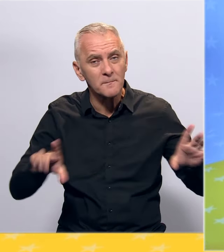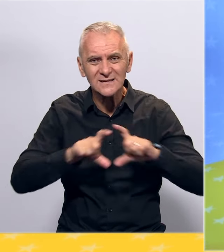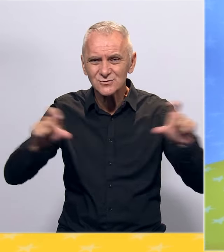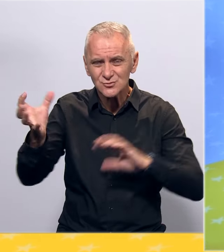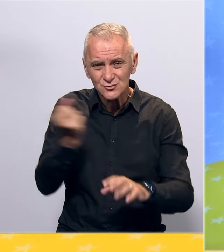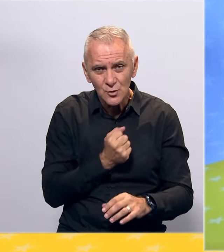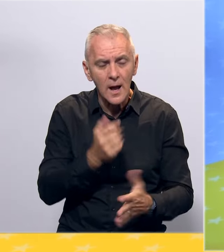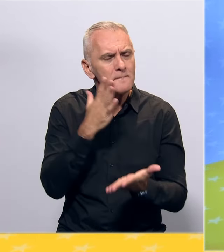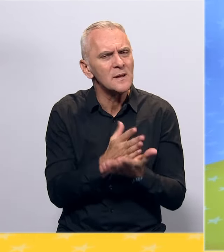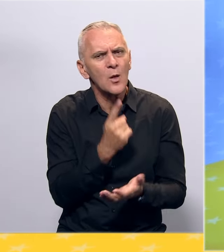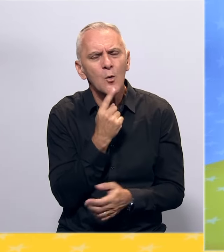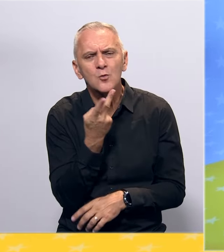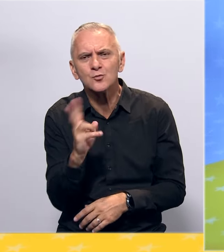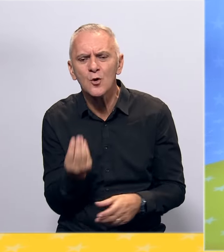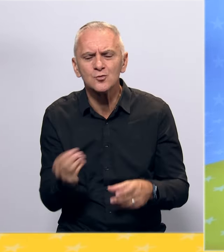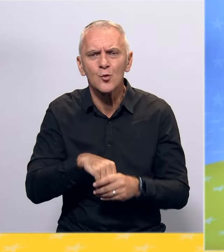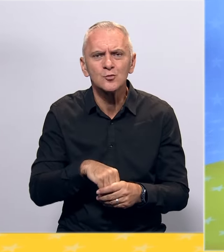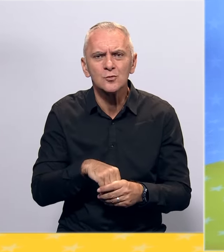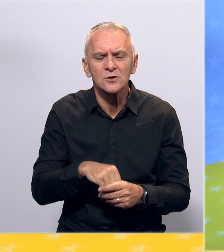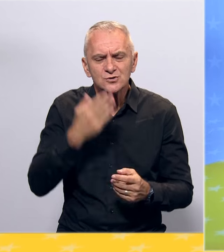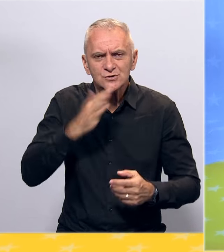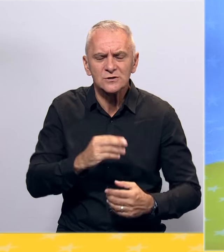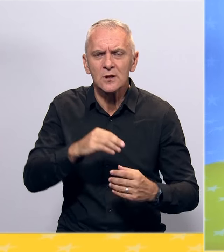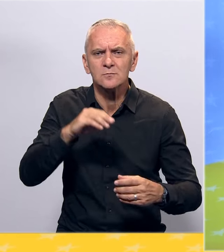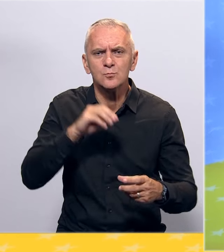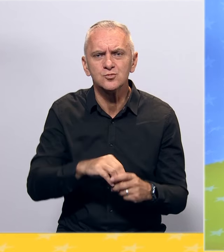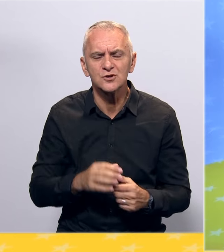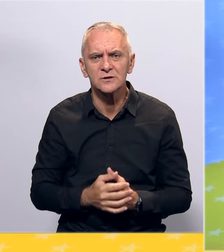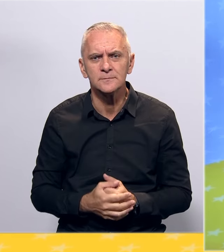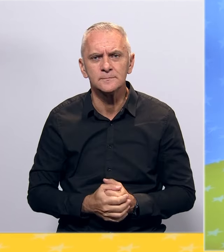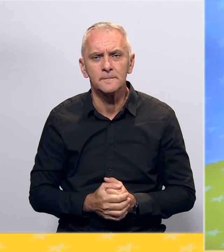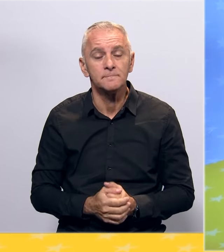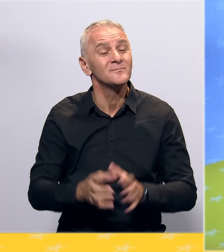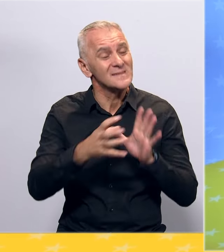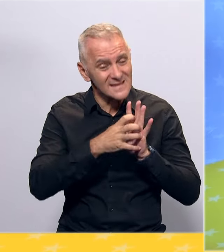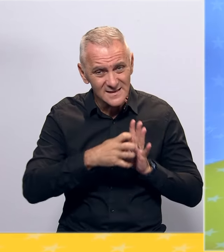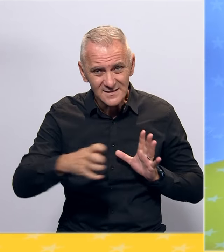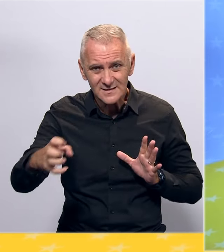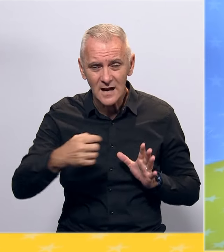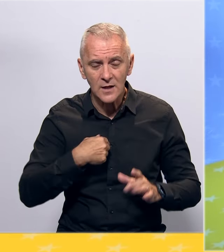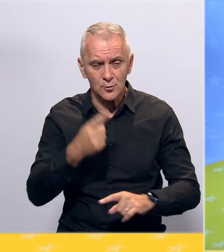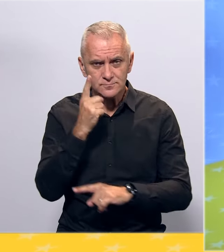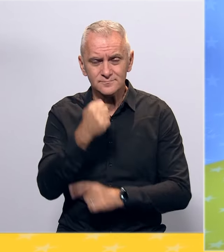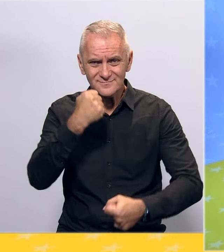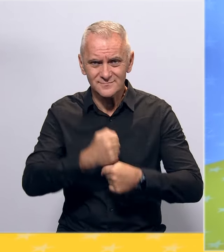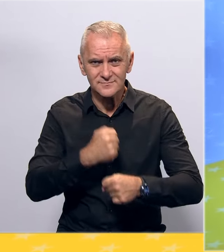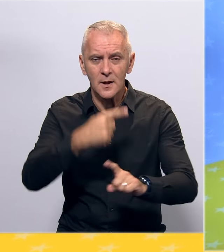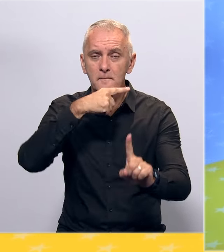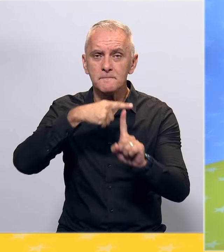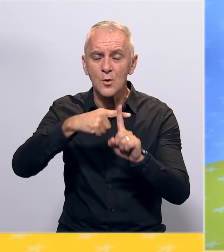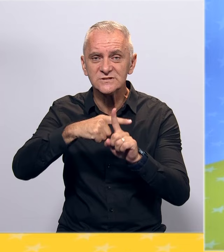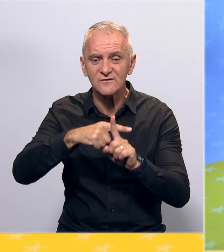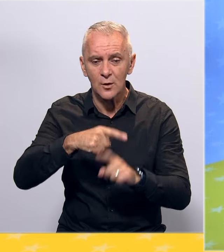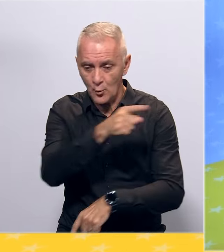ili bilo kog drugog dodatnog opterećenja budžeta. Trajno opredeljenje nam je stvaranje pozitivnog